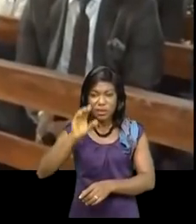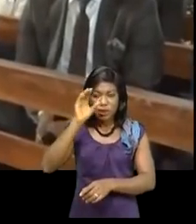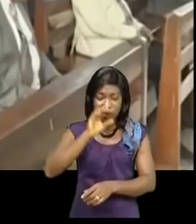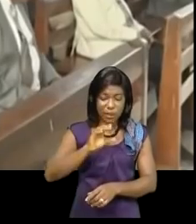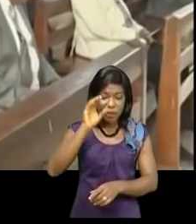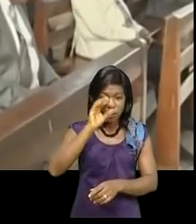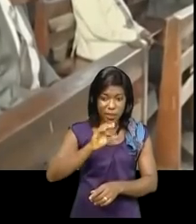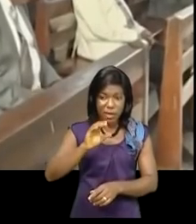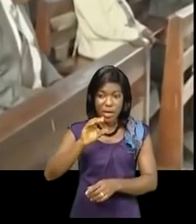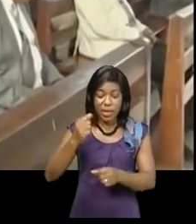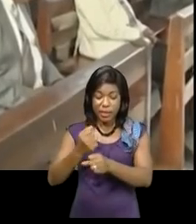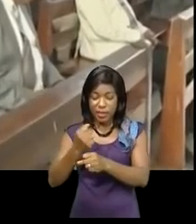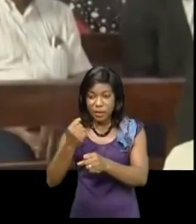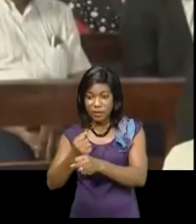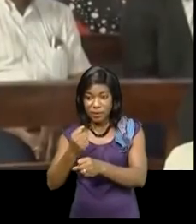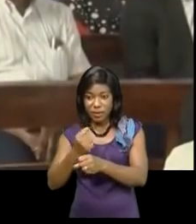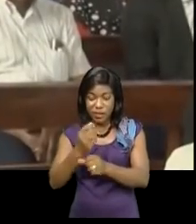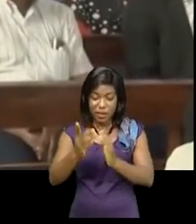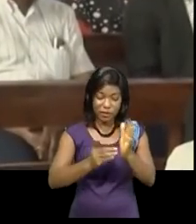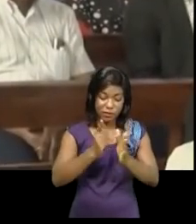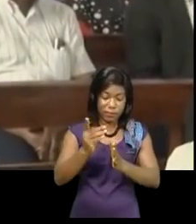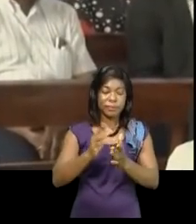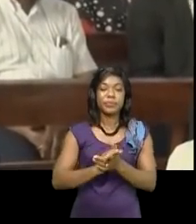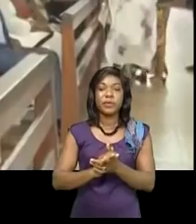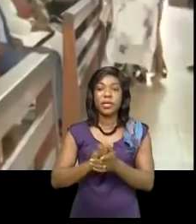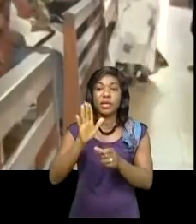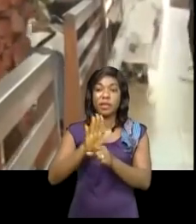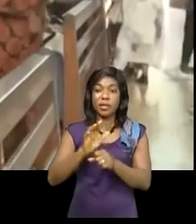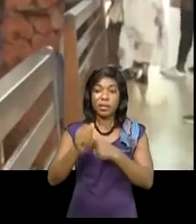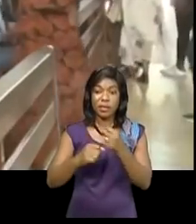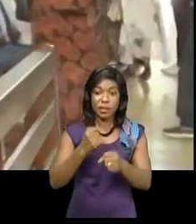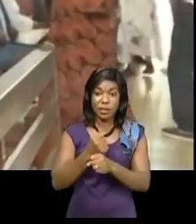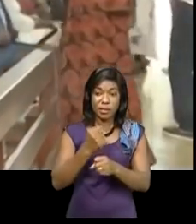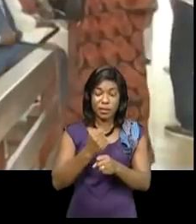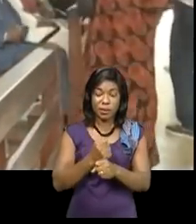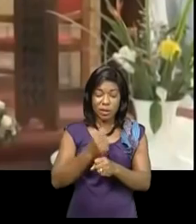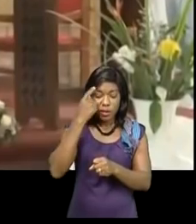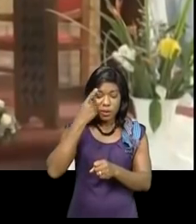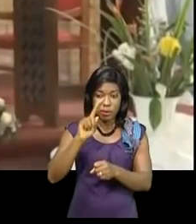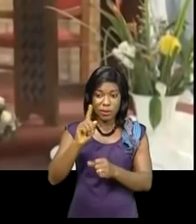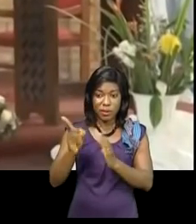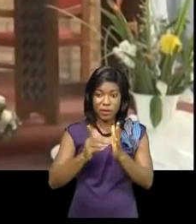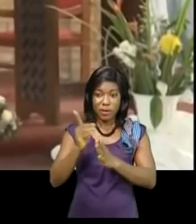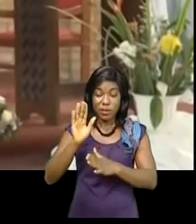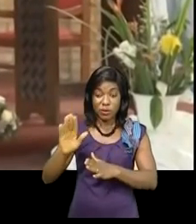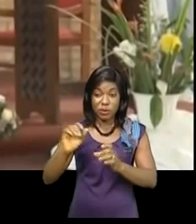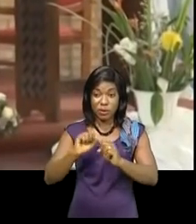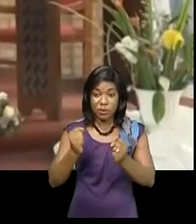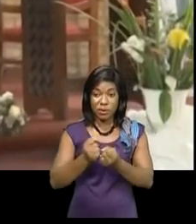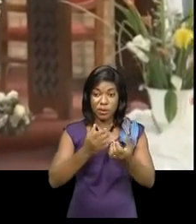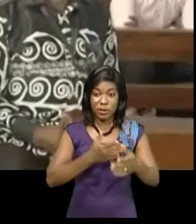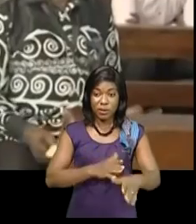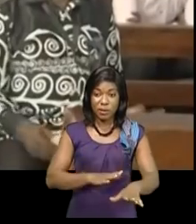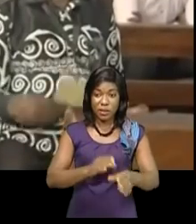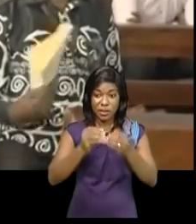dans la jeunesse le travail, le pancré, le socialisme. Il a beaucoup travaillé pour le développement de son pays. Malheureusement, il est mort